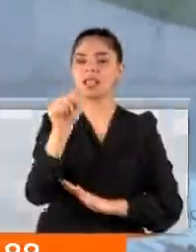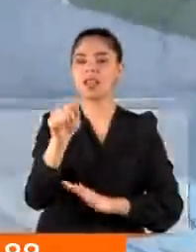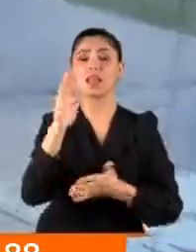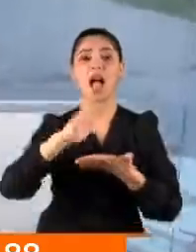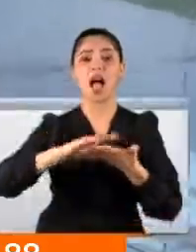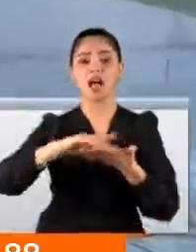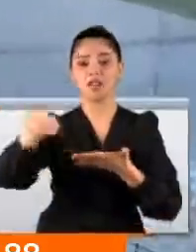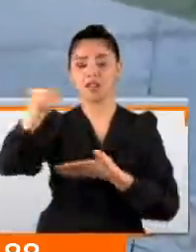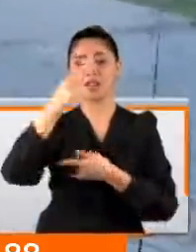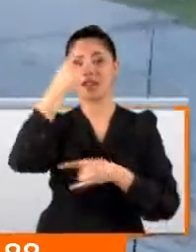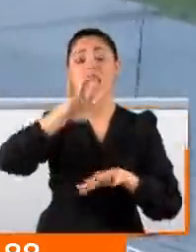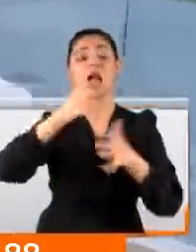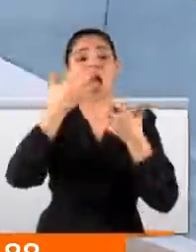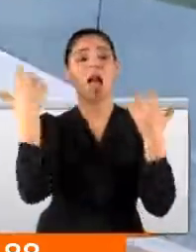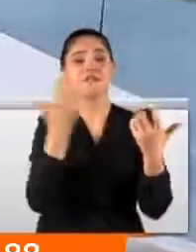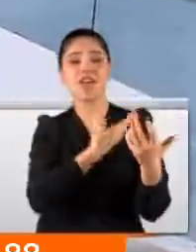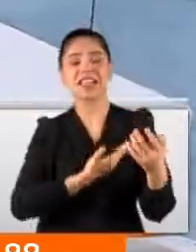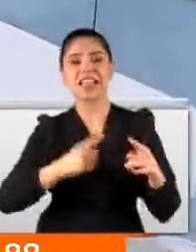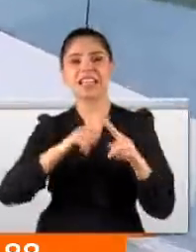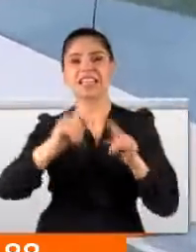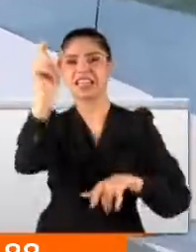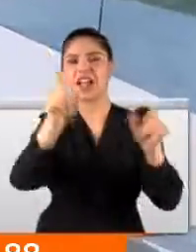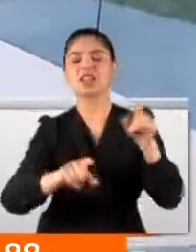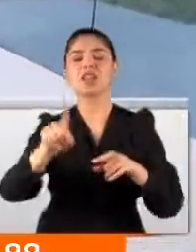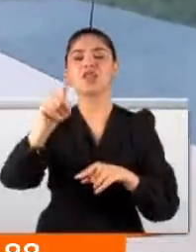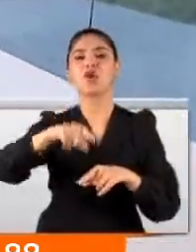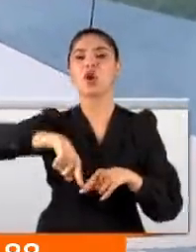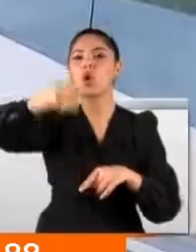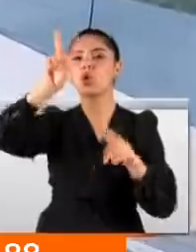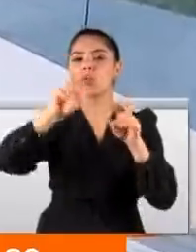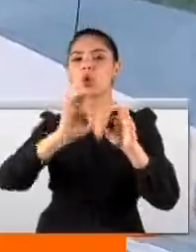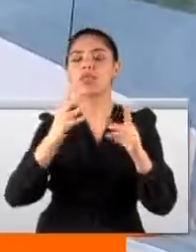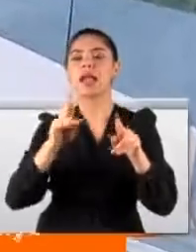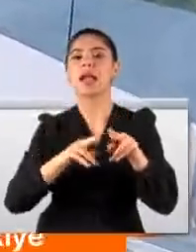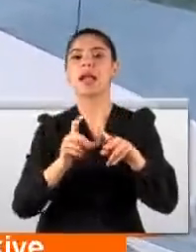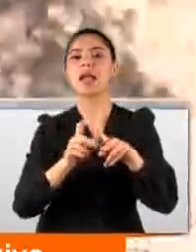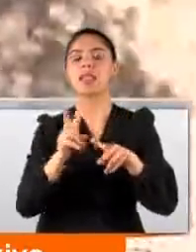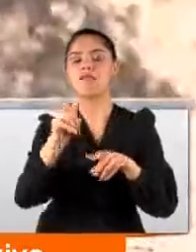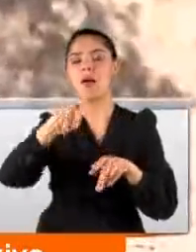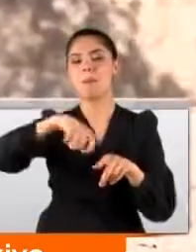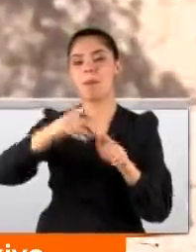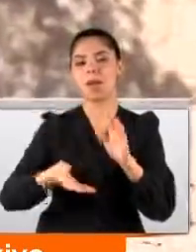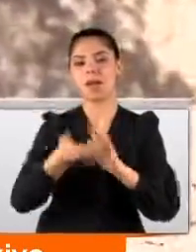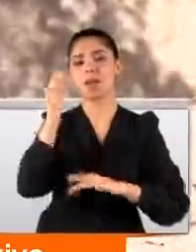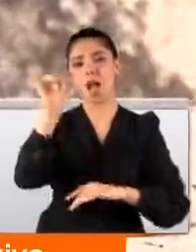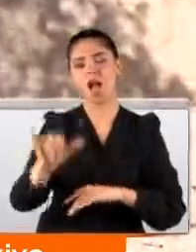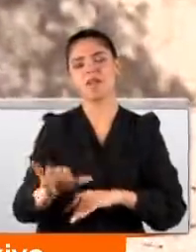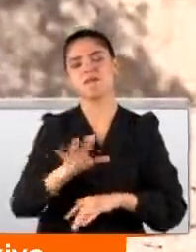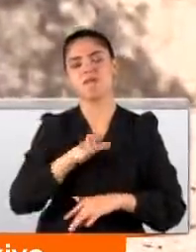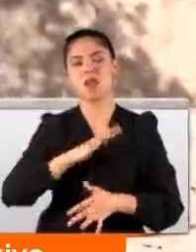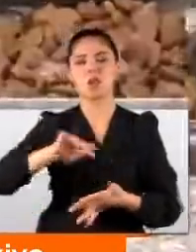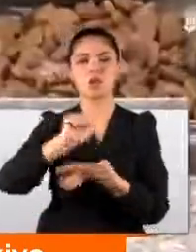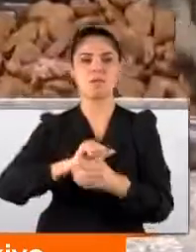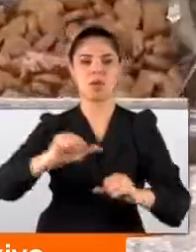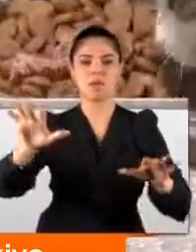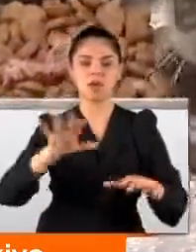arkadaşları değil, hayvansever siyasilerinin de gündeminde mama fiyatlarındaki KDV oranları var. Çok haklılar sosyal medyada paylaşım